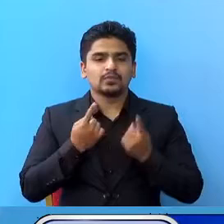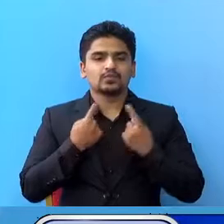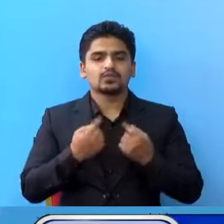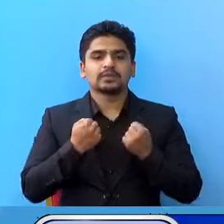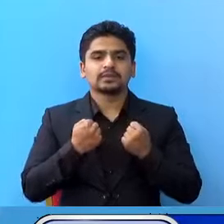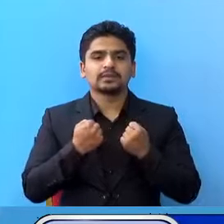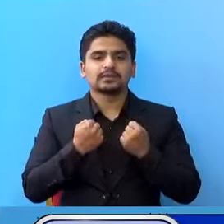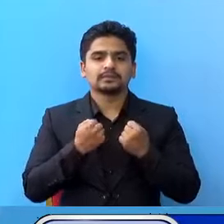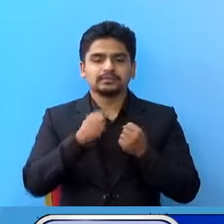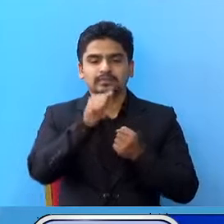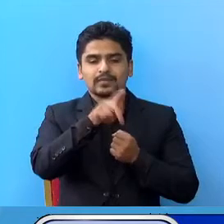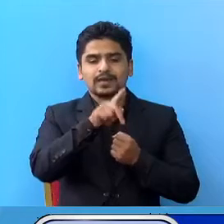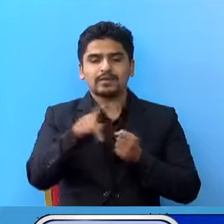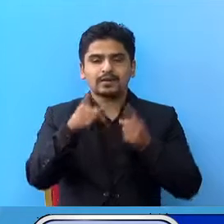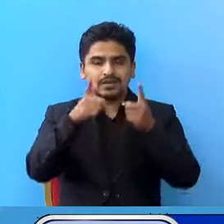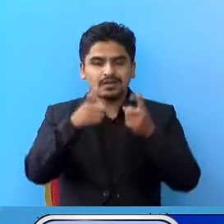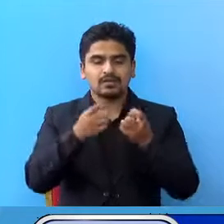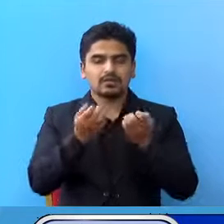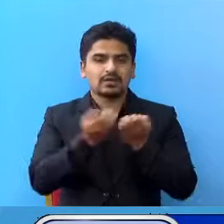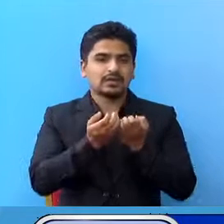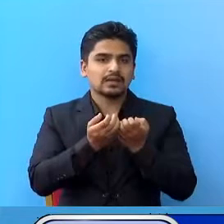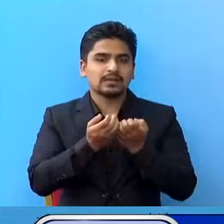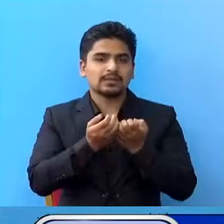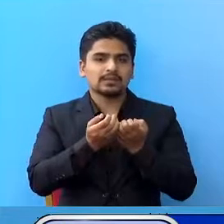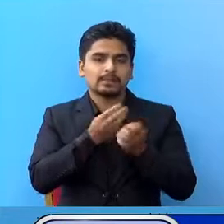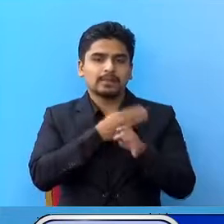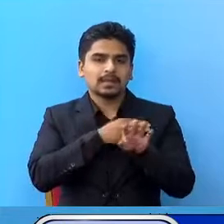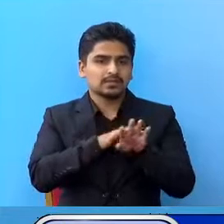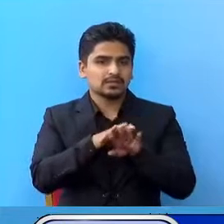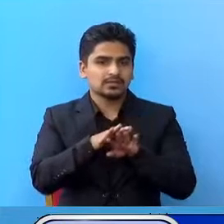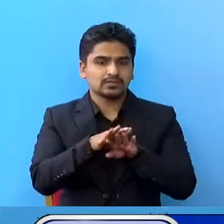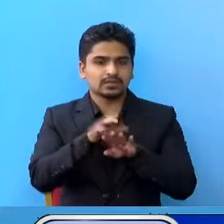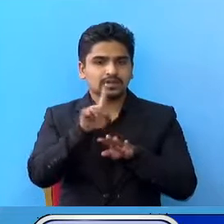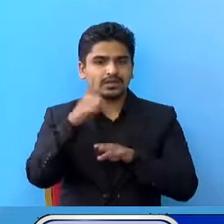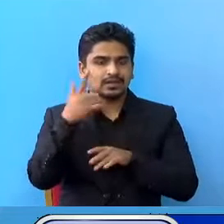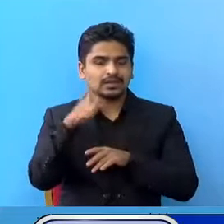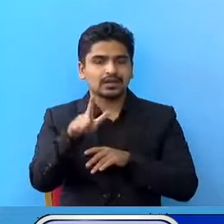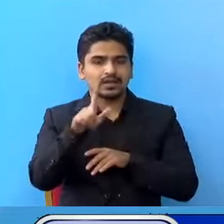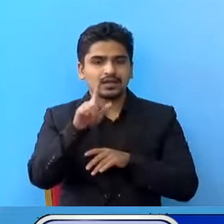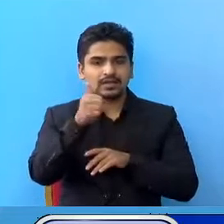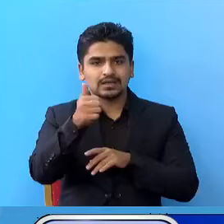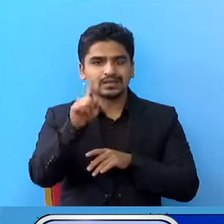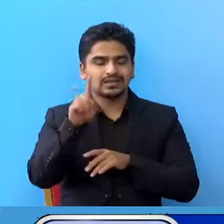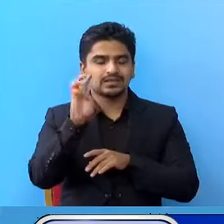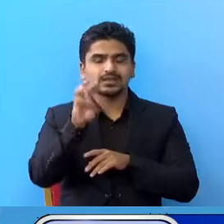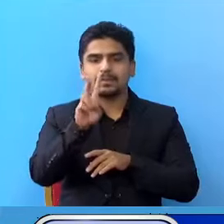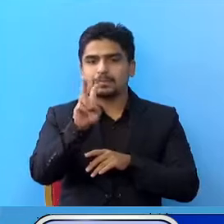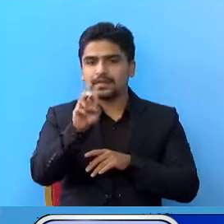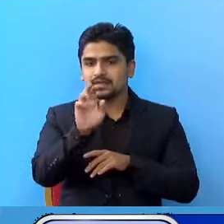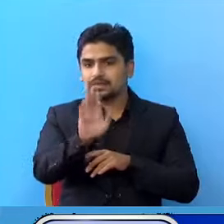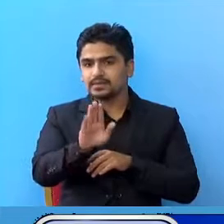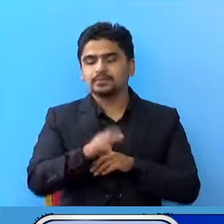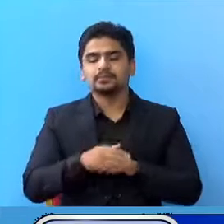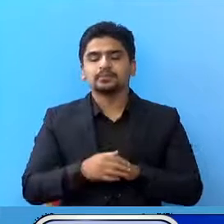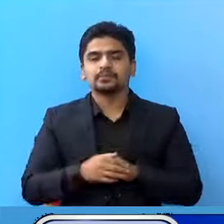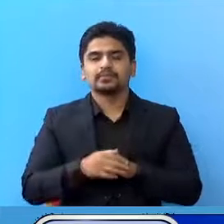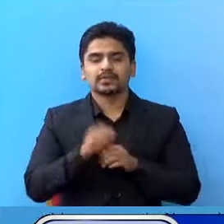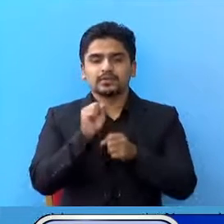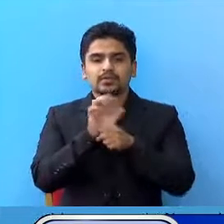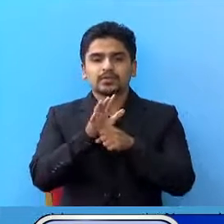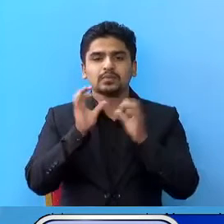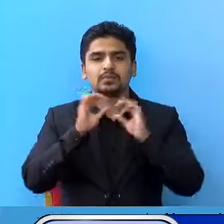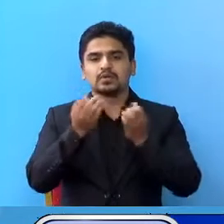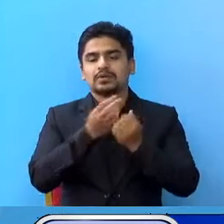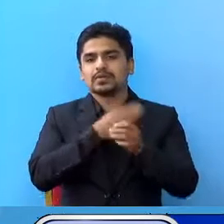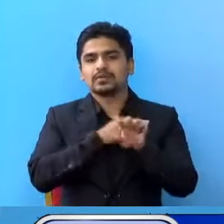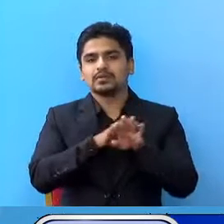स्वास्त्य एप्लिकेशन डाउनलोड गरने को संख्या एक लाख एक साथी अजार बीस छा, रा इसमा सक्रिय प्रिव